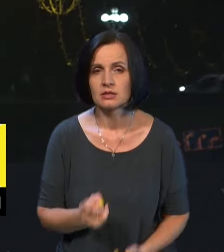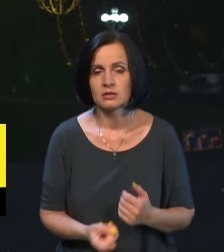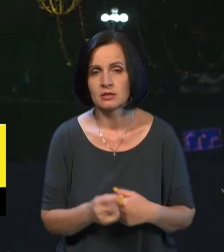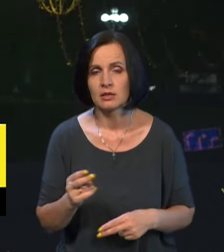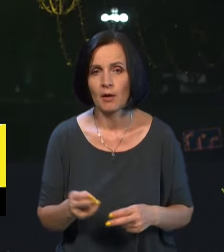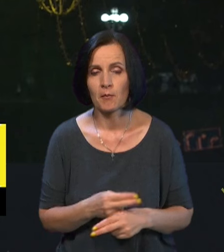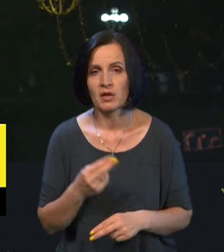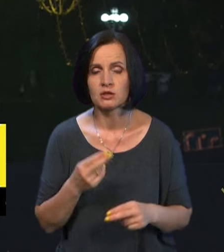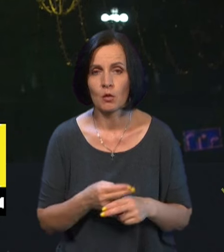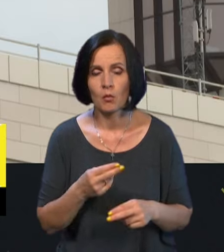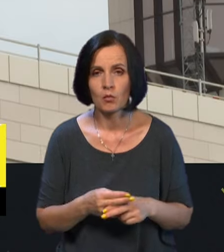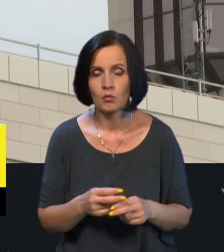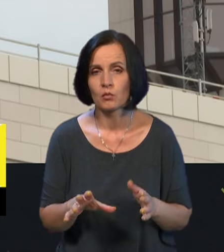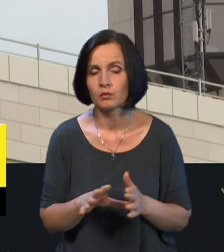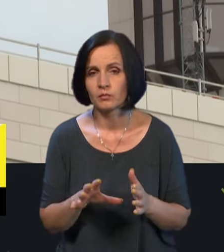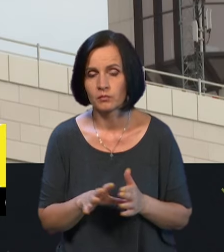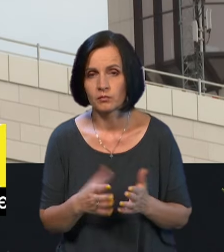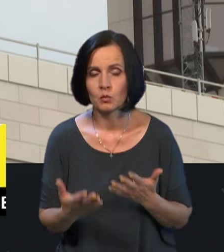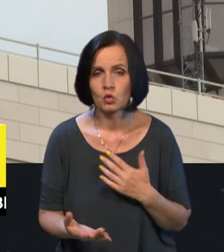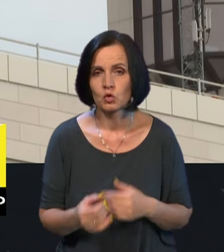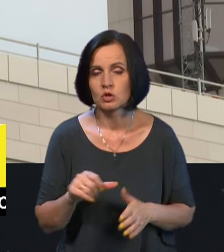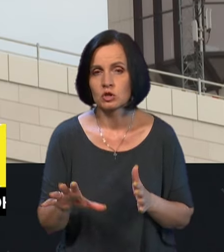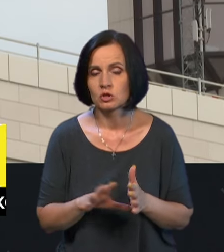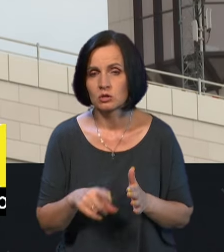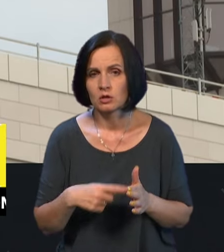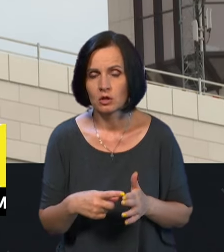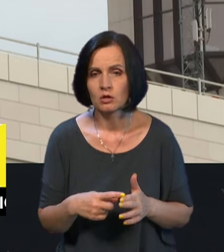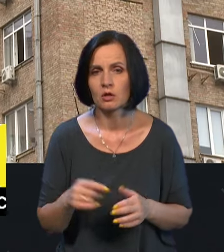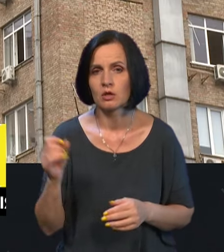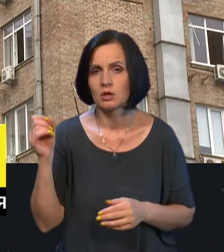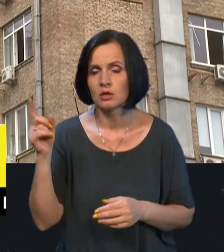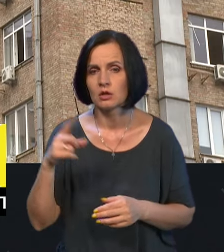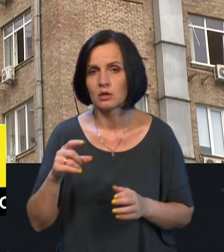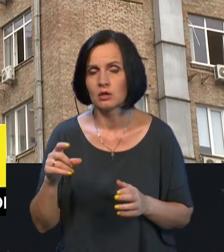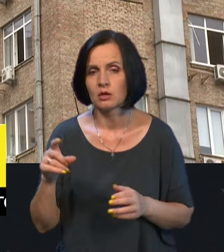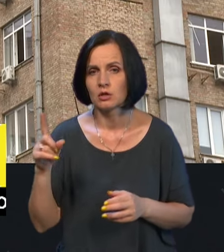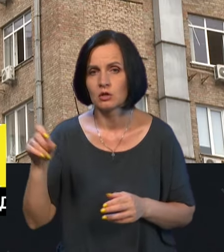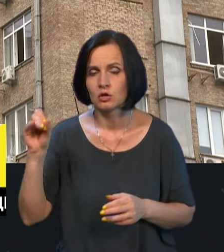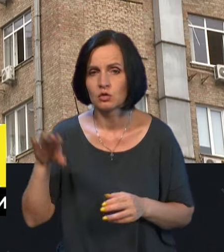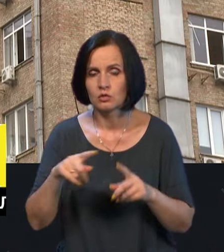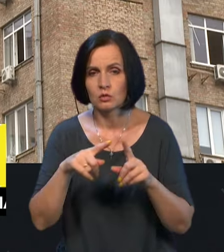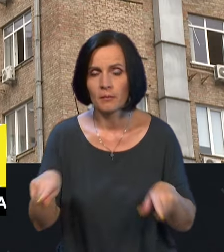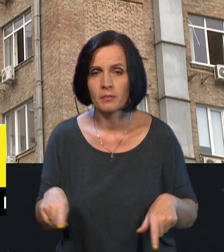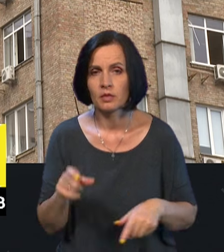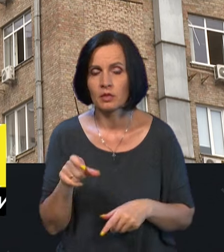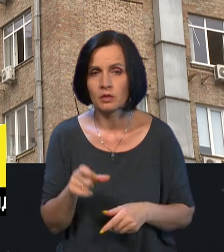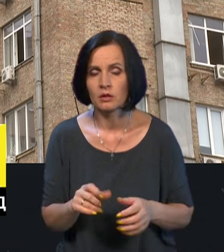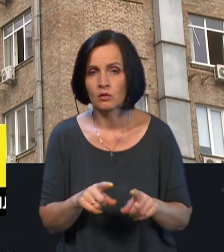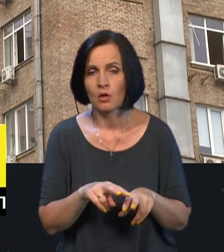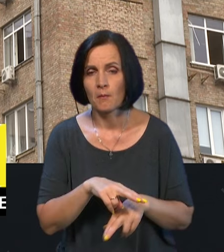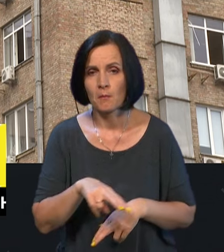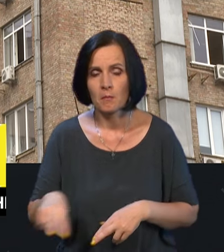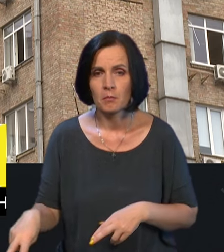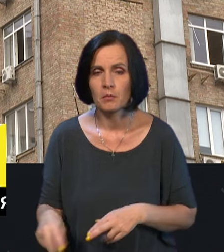пауербанки, можливо генератори, можливо сонячні панелі. Тобто громадяни паралельно з операторами зв'язку